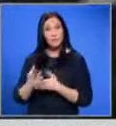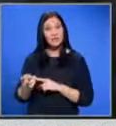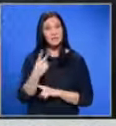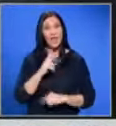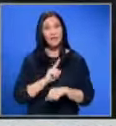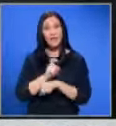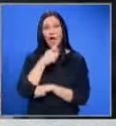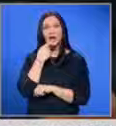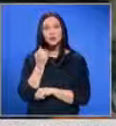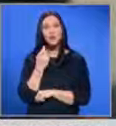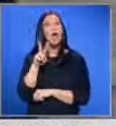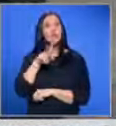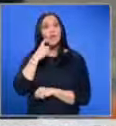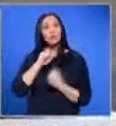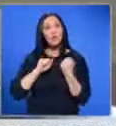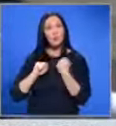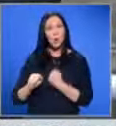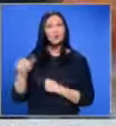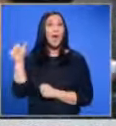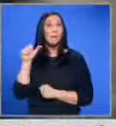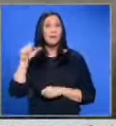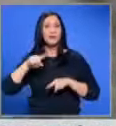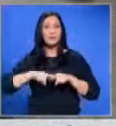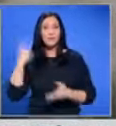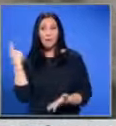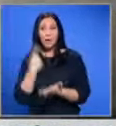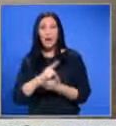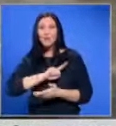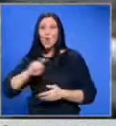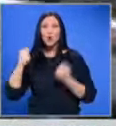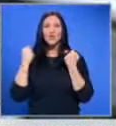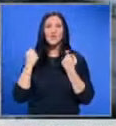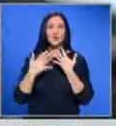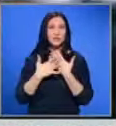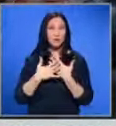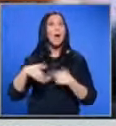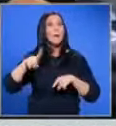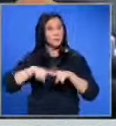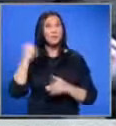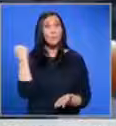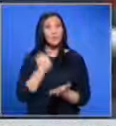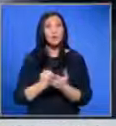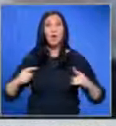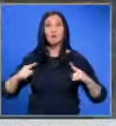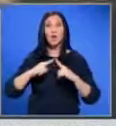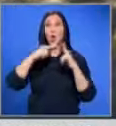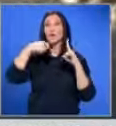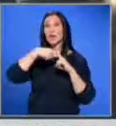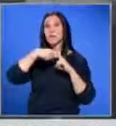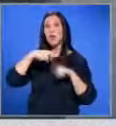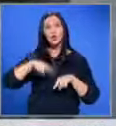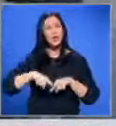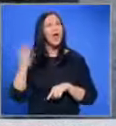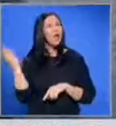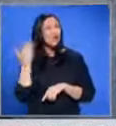2011 година. А две години по-късно апелативният съд му налага до животен затвор. Присъдът е потвърдена и от Върховния касационен